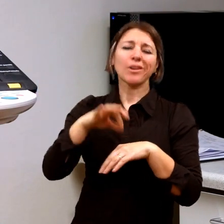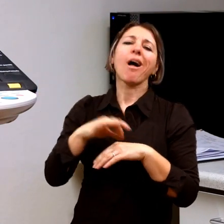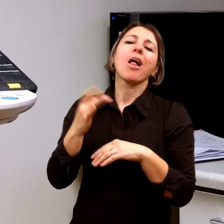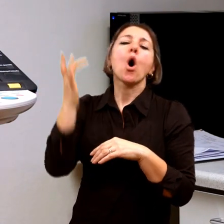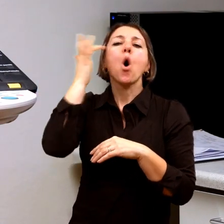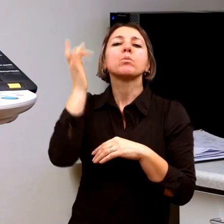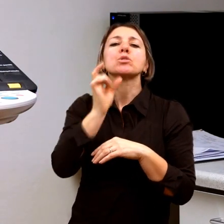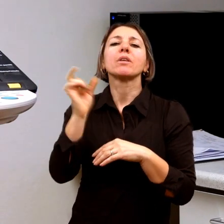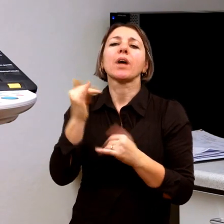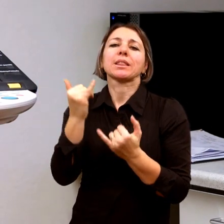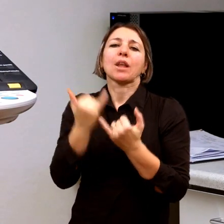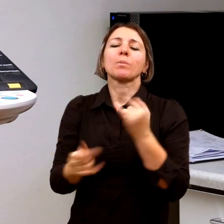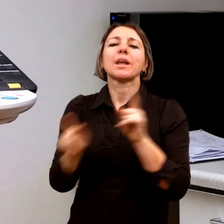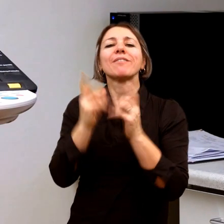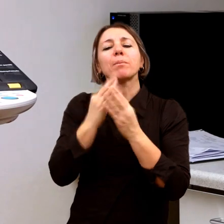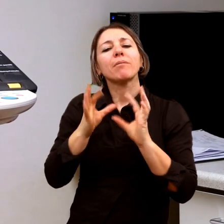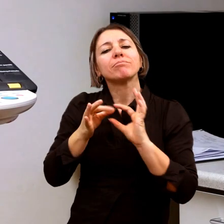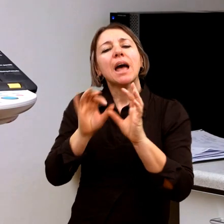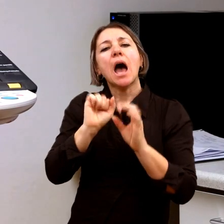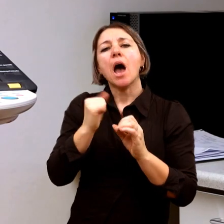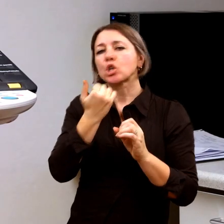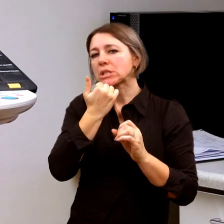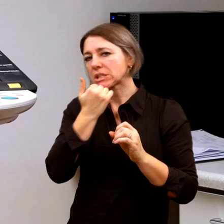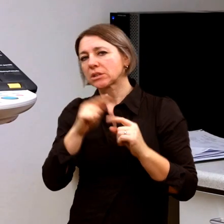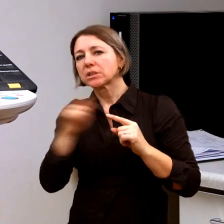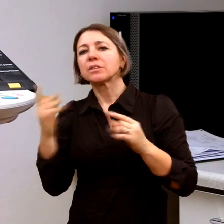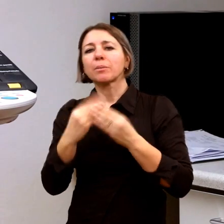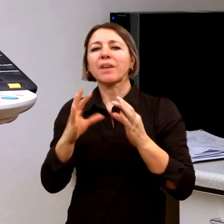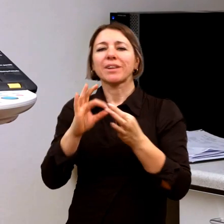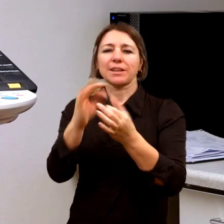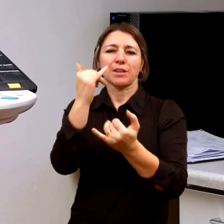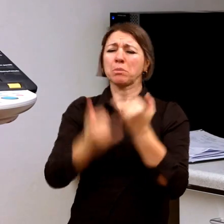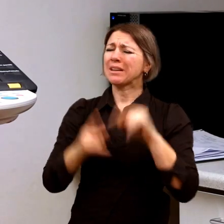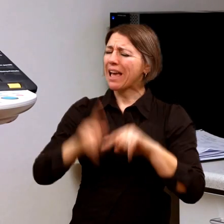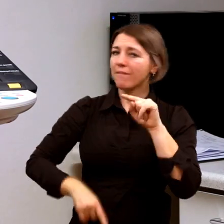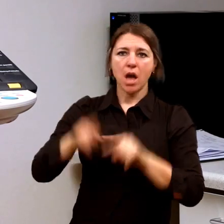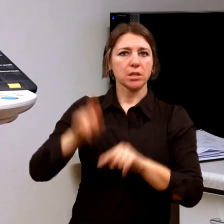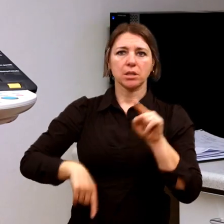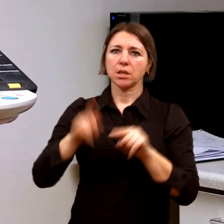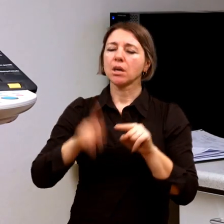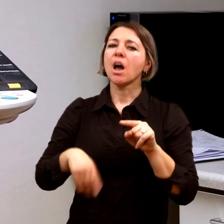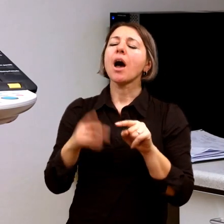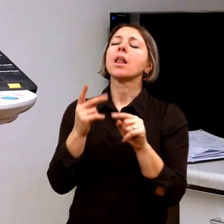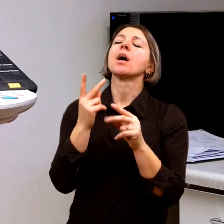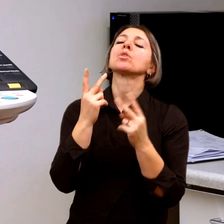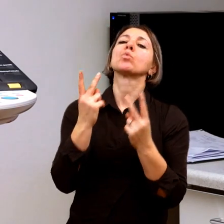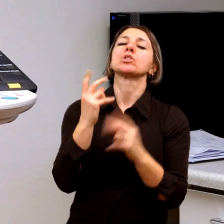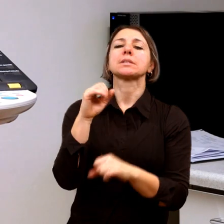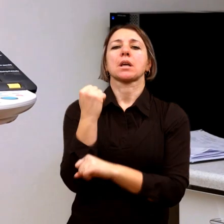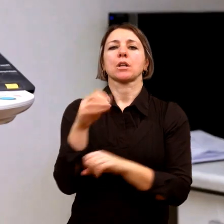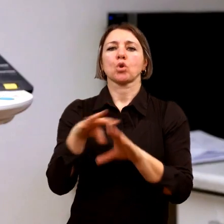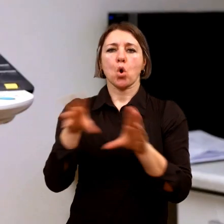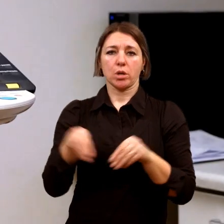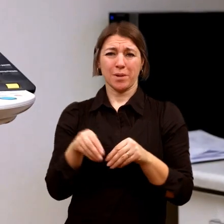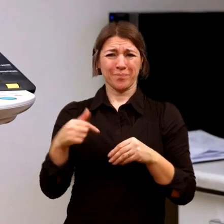dát, nemá to třeba hlavu a patu. To se může stát, ale rodina to je jako základ. A proč tohle říkám?